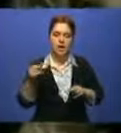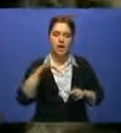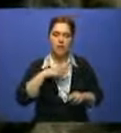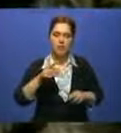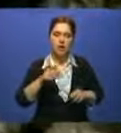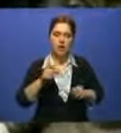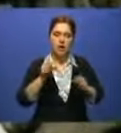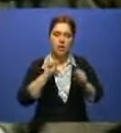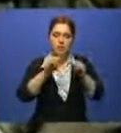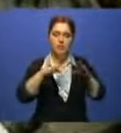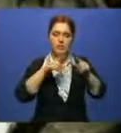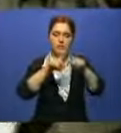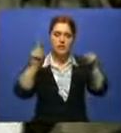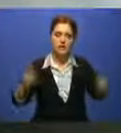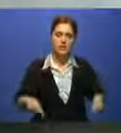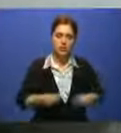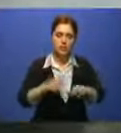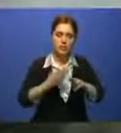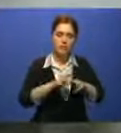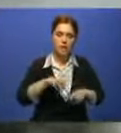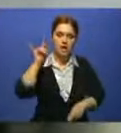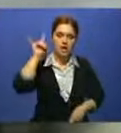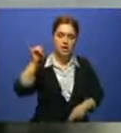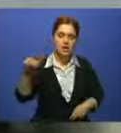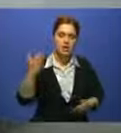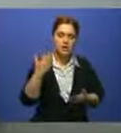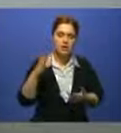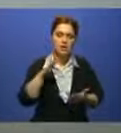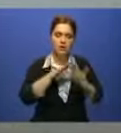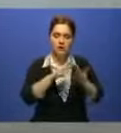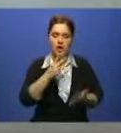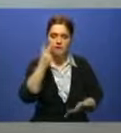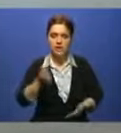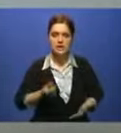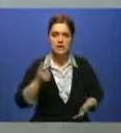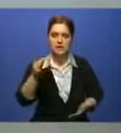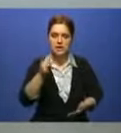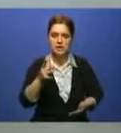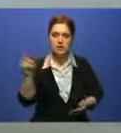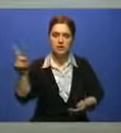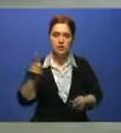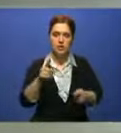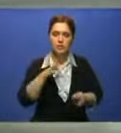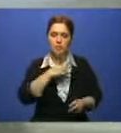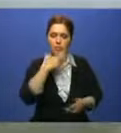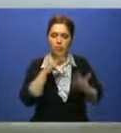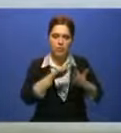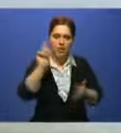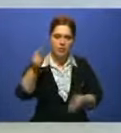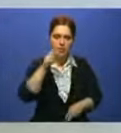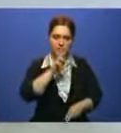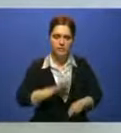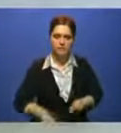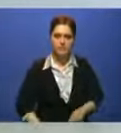листовки с предложением сдаться. Такие воздушные вылазки противника Петр Михайлович видел не раз. И был не один бой, и была не одна потеря.